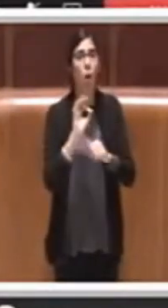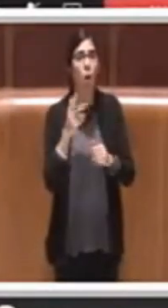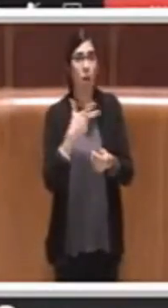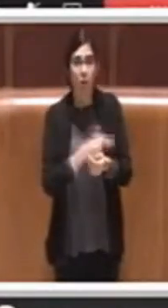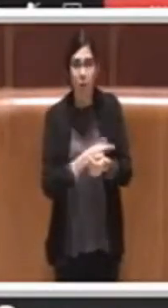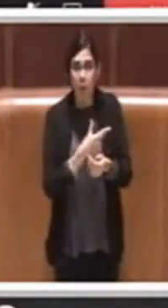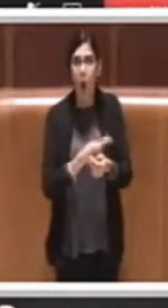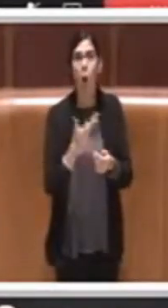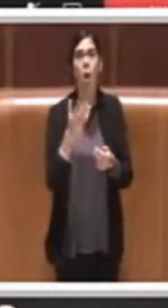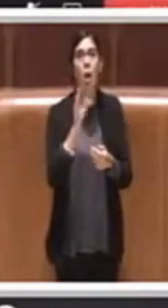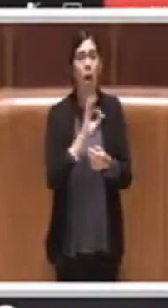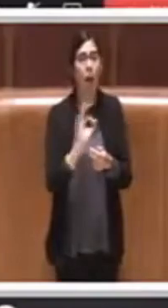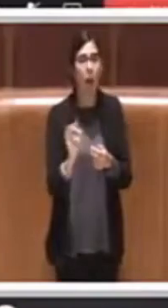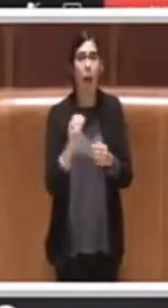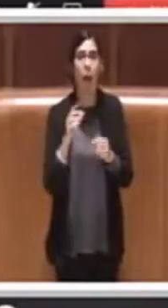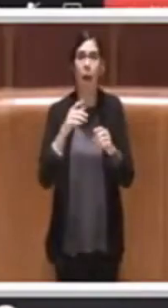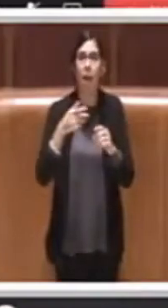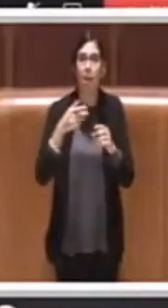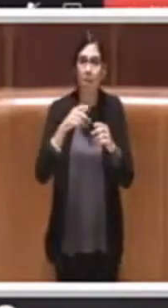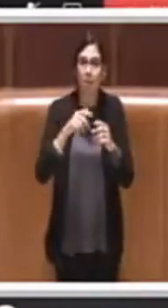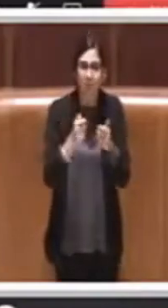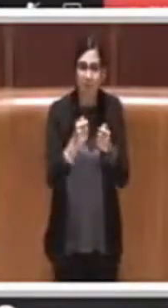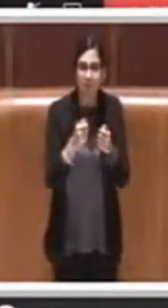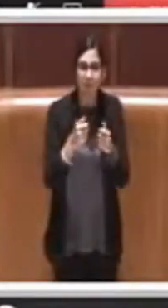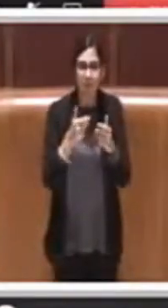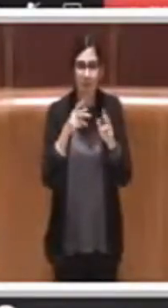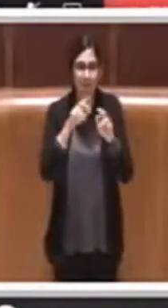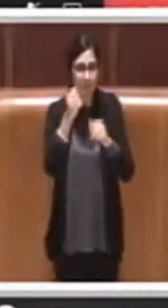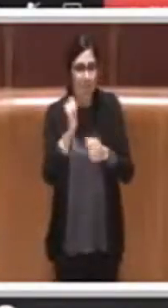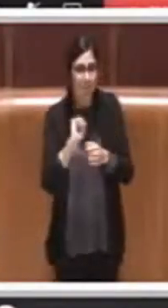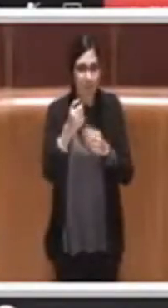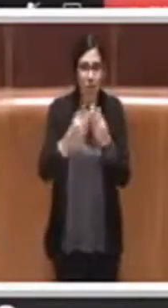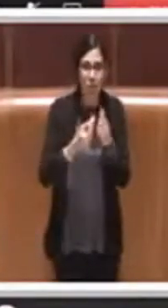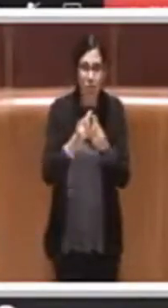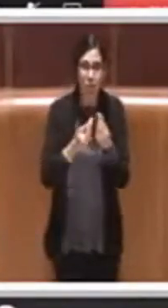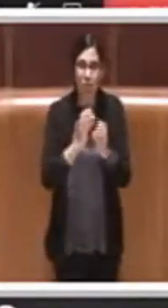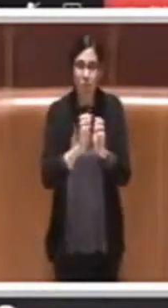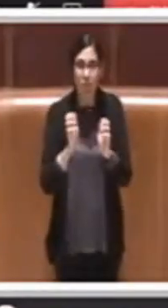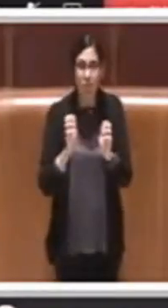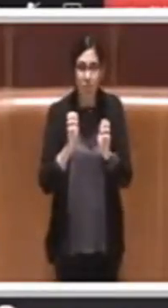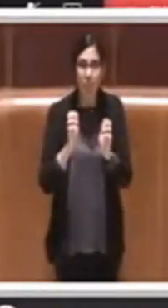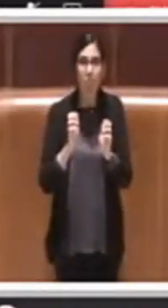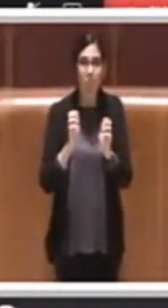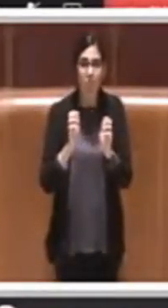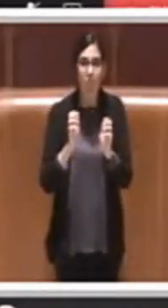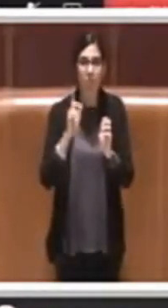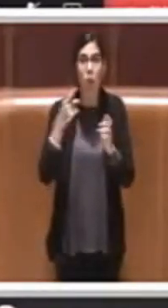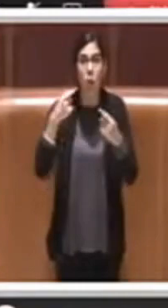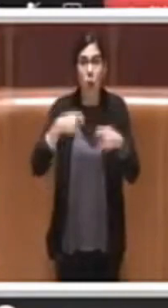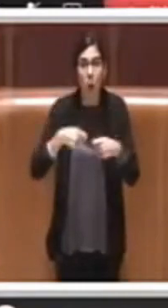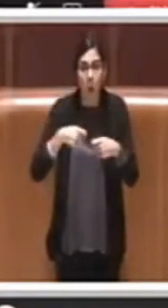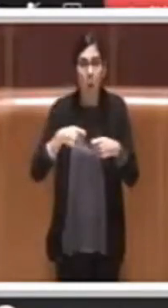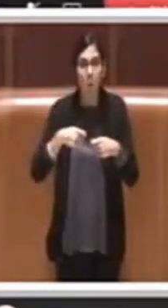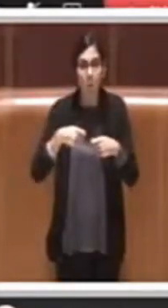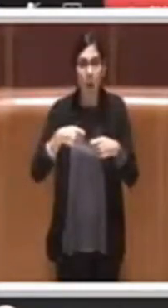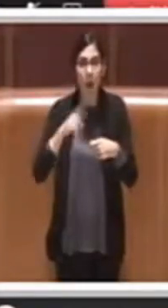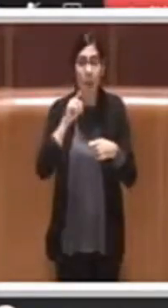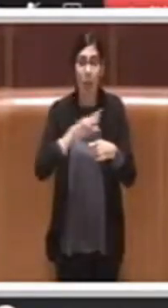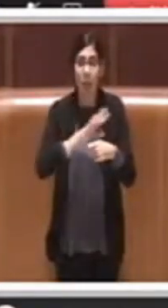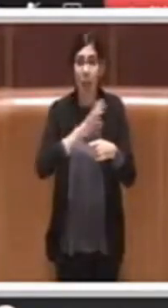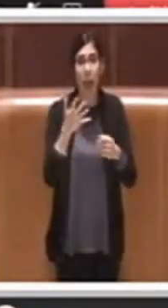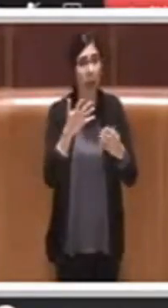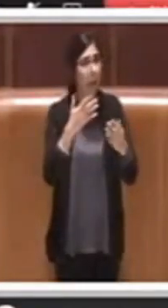dipendenze dai videogiochi, le ludopatie e anche le dipendenze incrociate e accumulate.